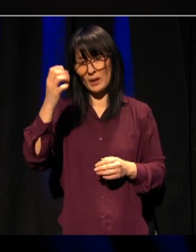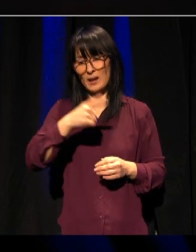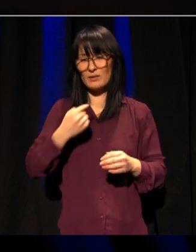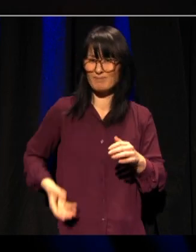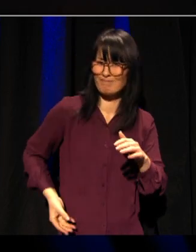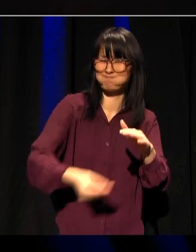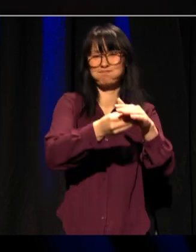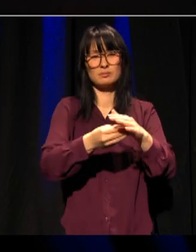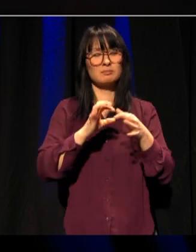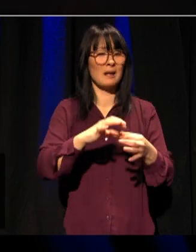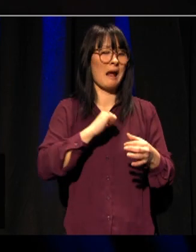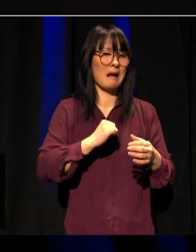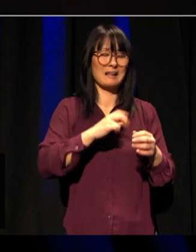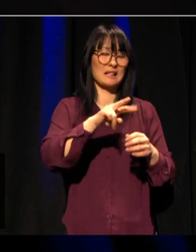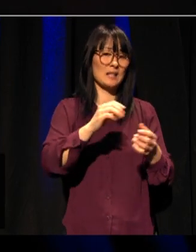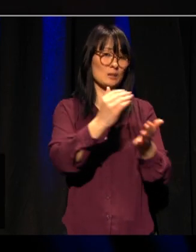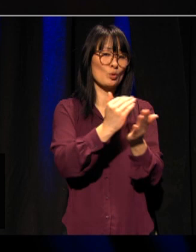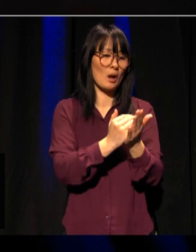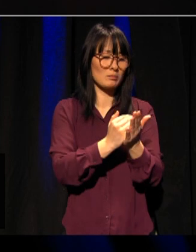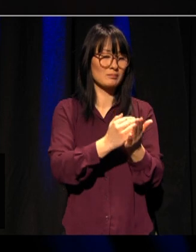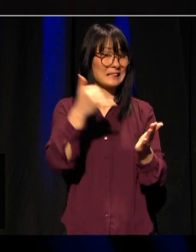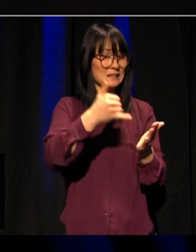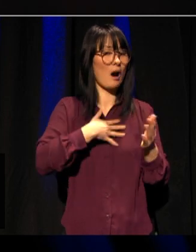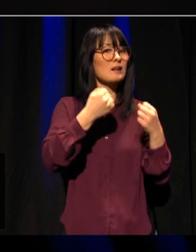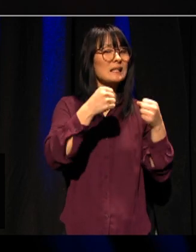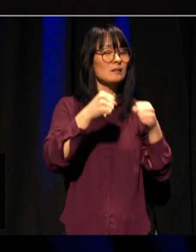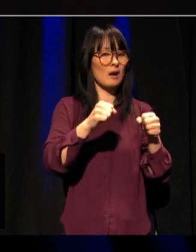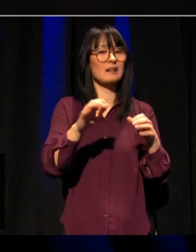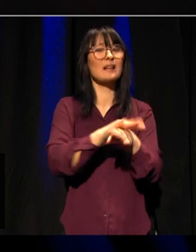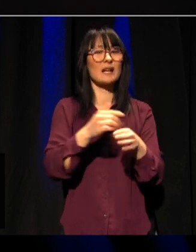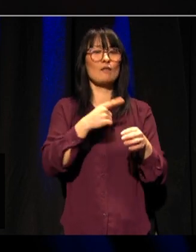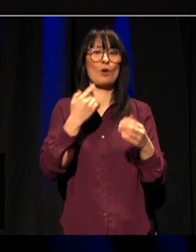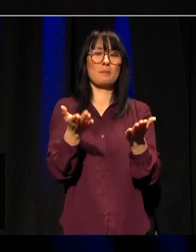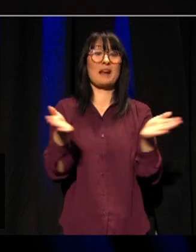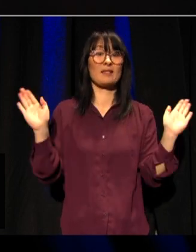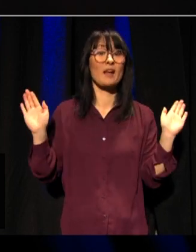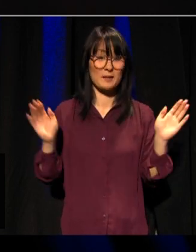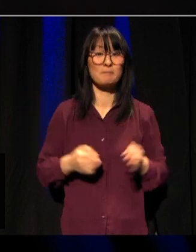digitaliseringsprogram med tiltak som dekker bredden av virksomheten.